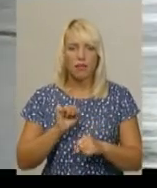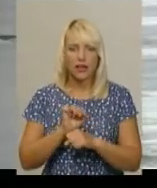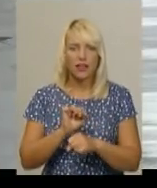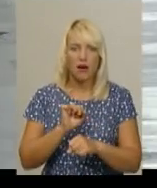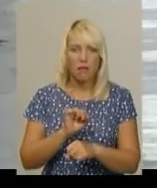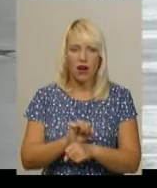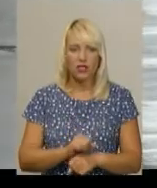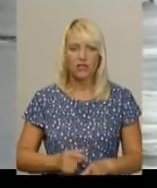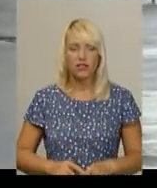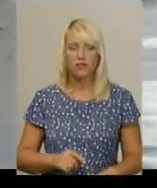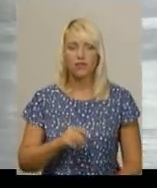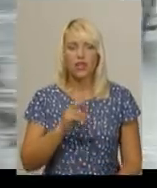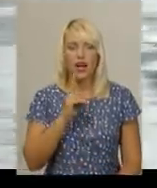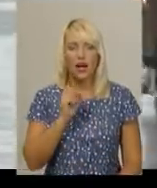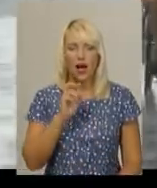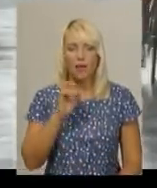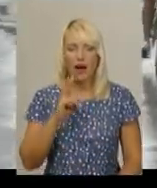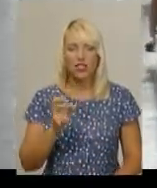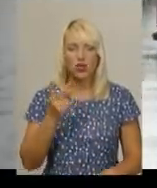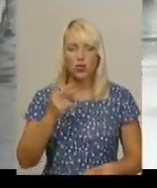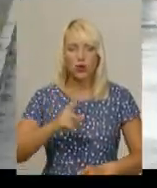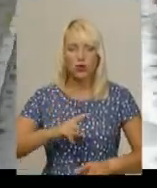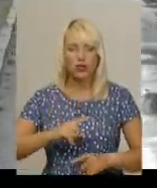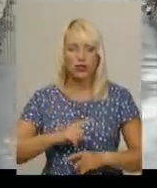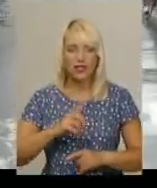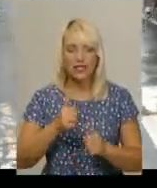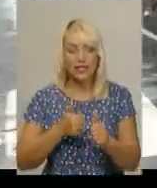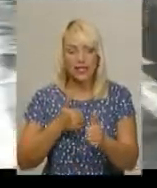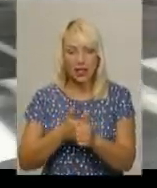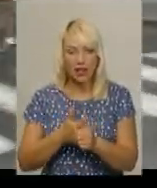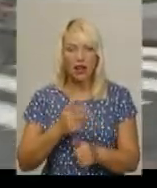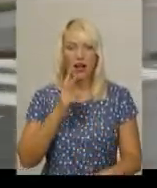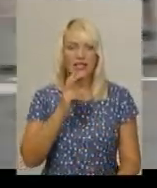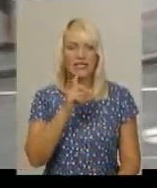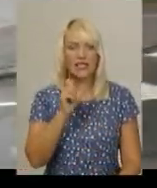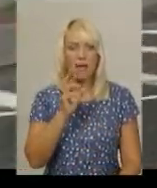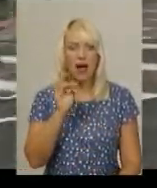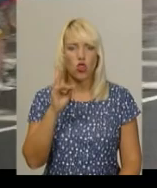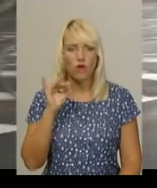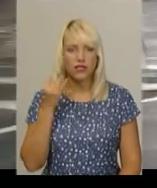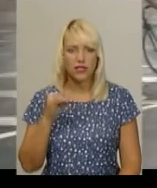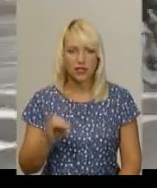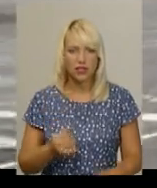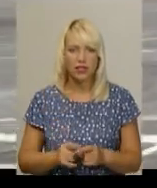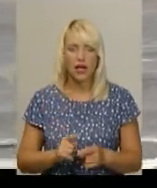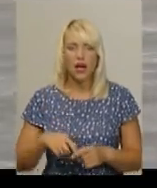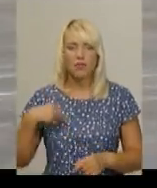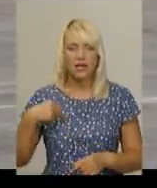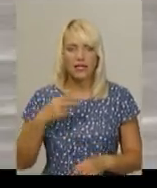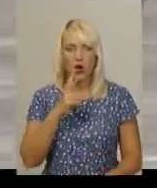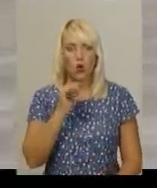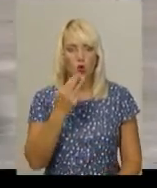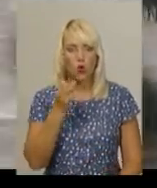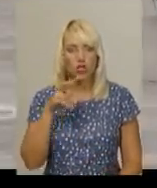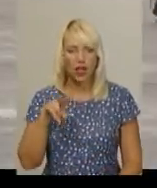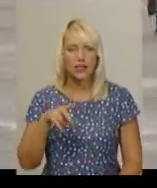За Валентином Кабашним другим фінішував хмельничанин Давид Звірановський. Президент Федерації велосипедного спорту Хмельницької області Денис Кушал повідомив,